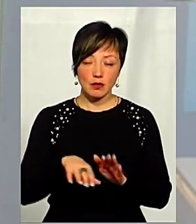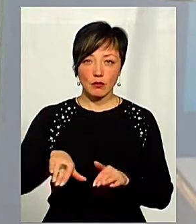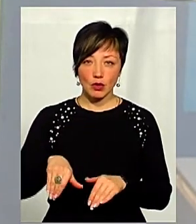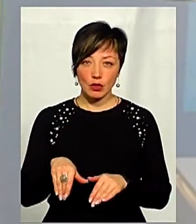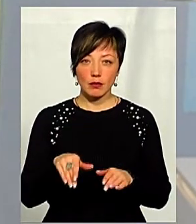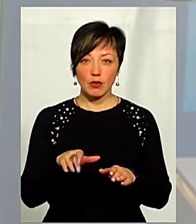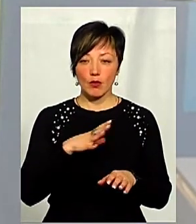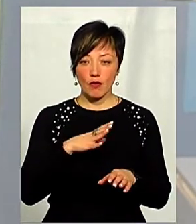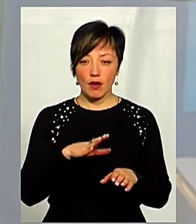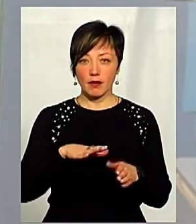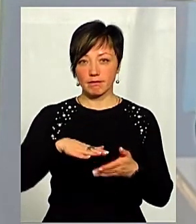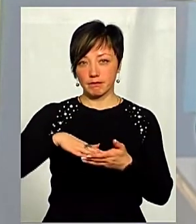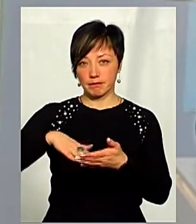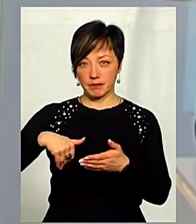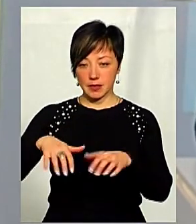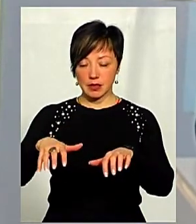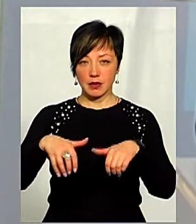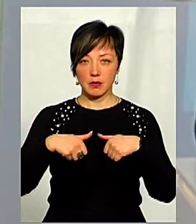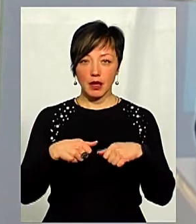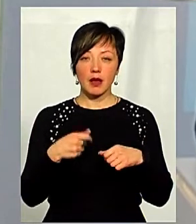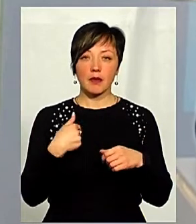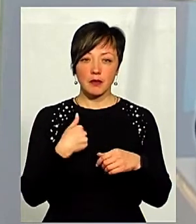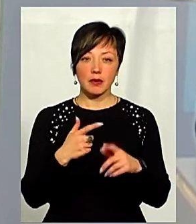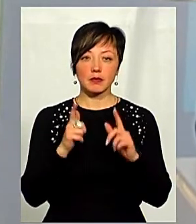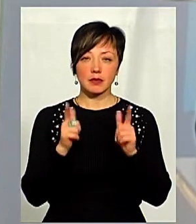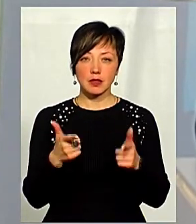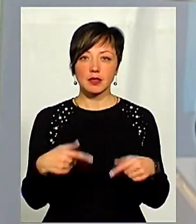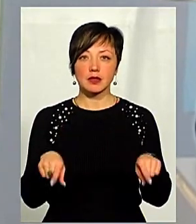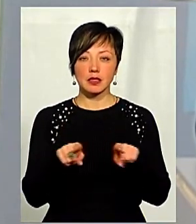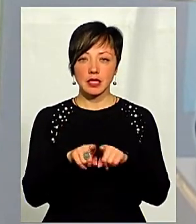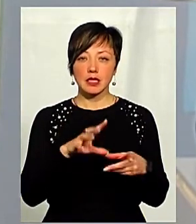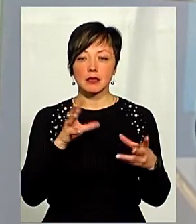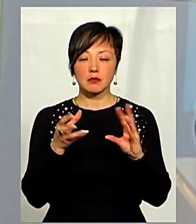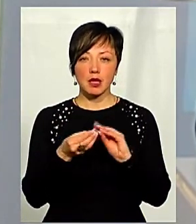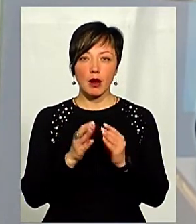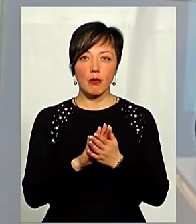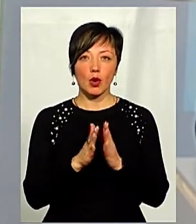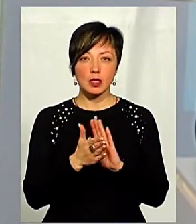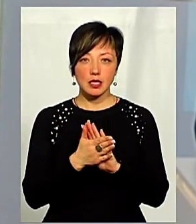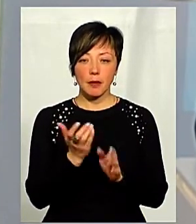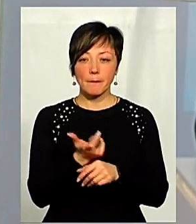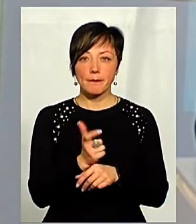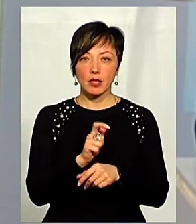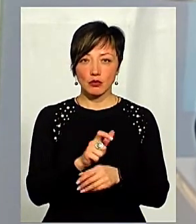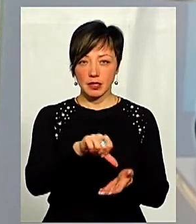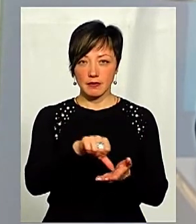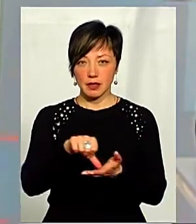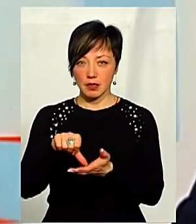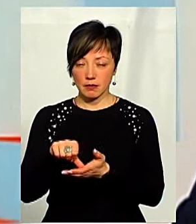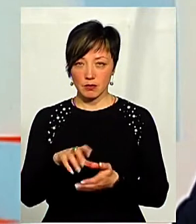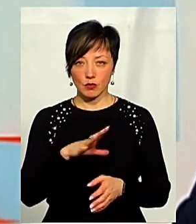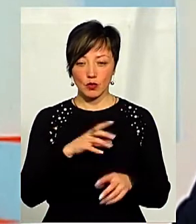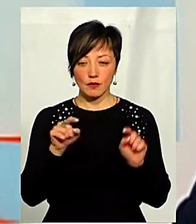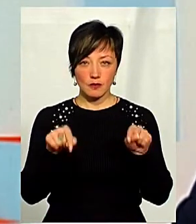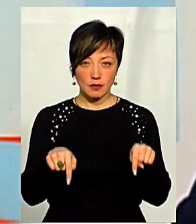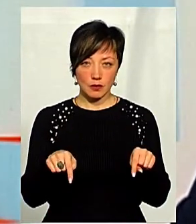потім він був відкликаний. Так ось, контексті цьому, ми зійшлися на цьому. І це я спільно, ще раз підкреслюю, позиція більшості представників, які брали